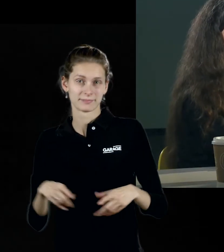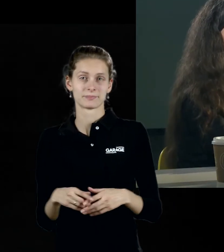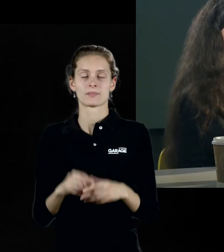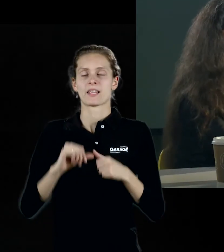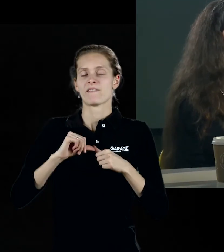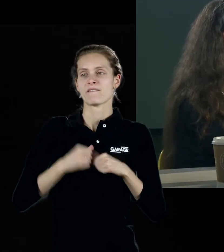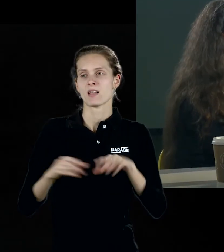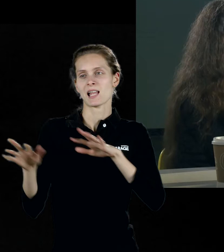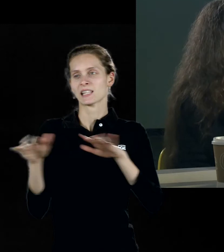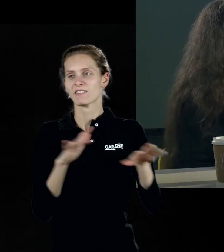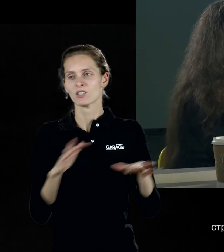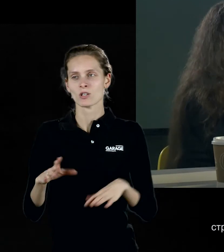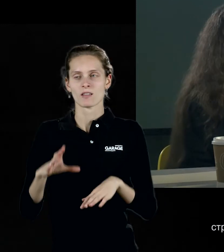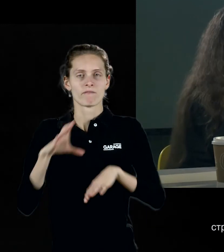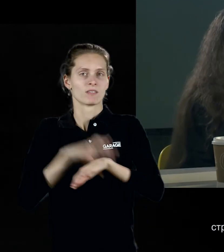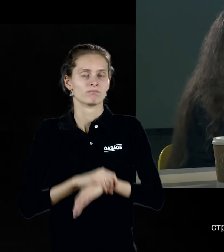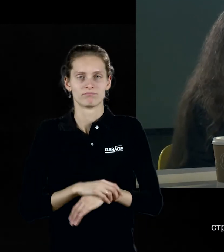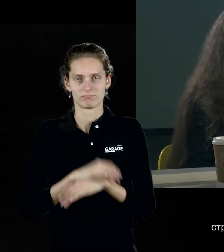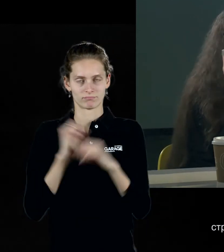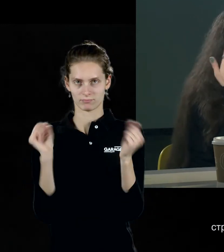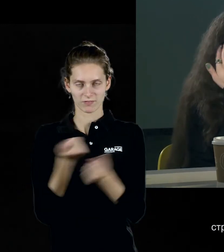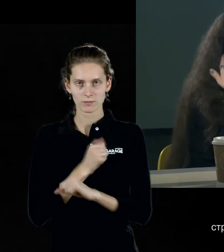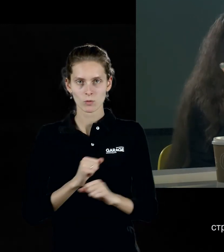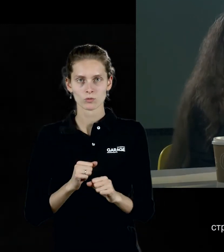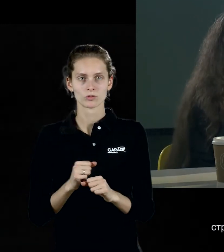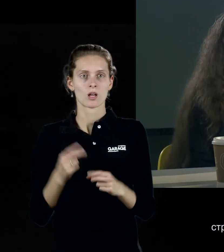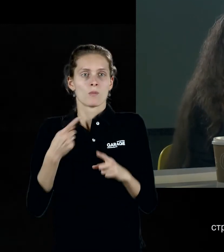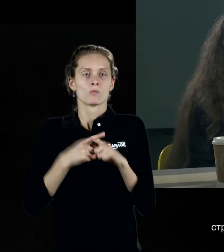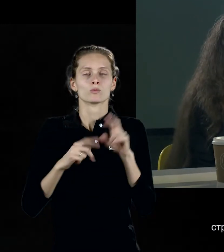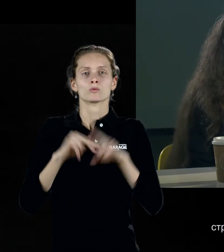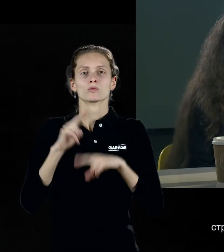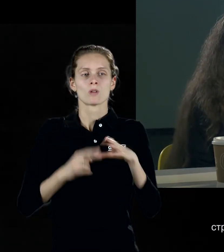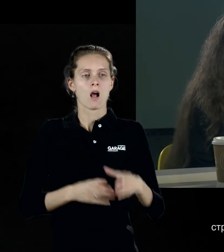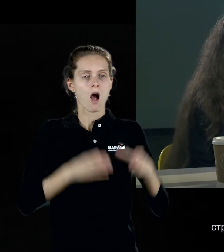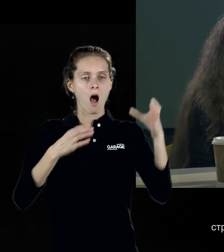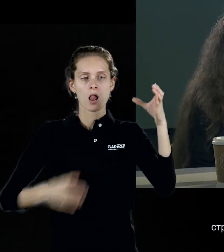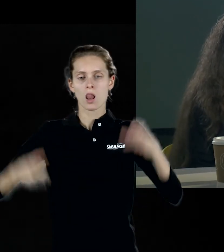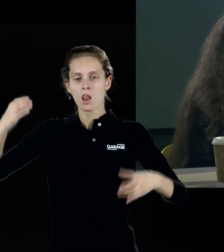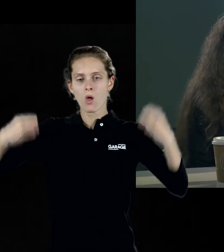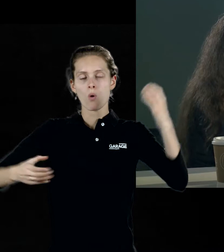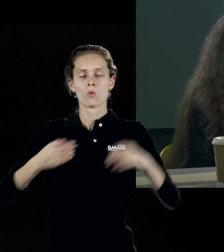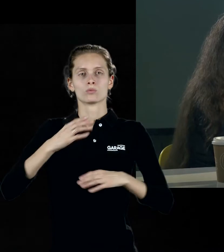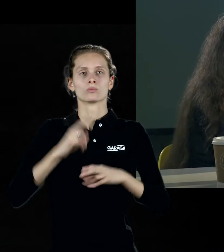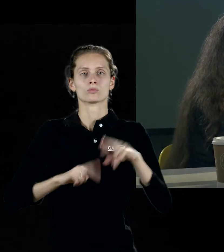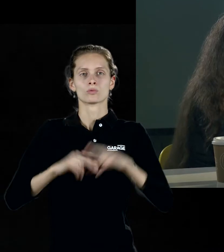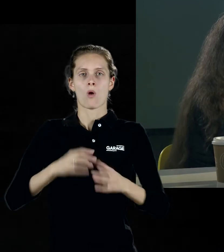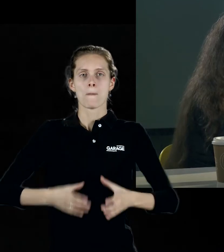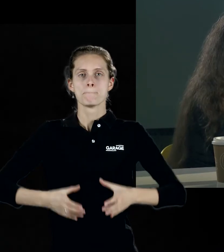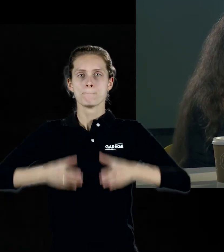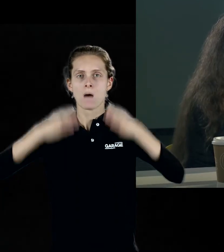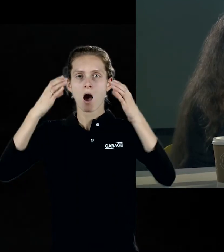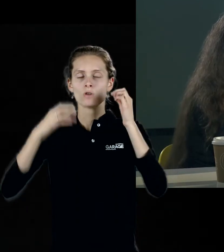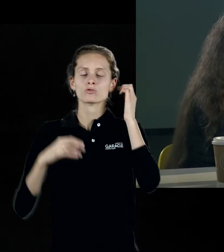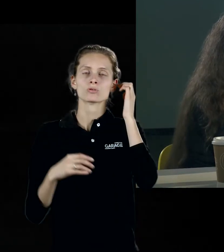движение не фиксируется. И, кроме того, строительство колонны, строительство башни – это, кстати, ещё один из примеров, который Клей давал